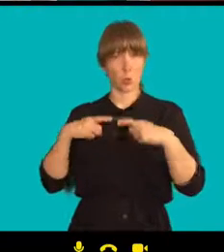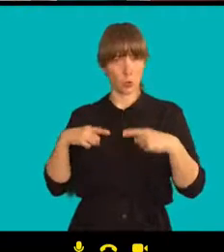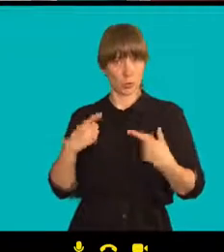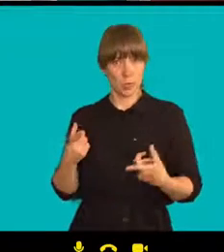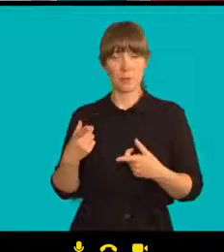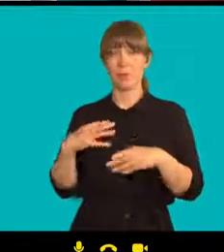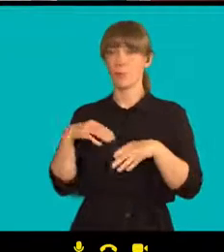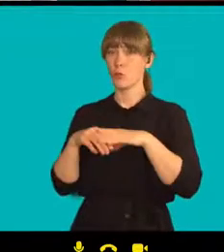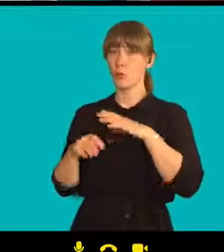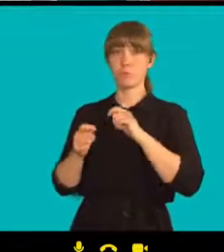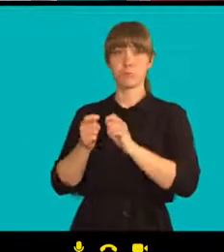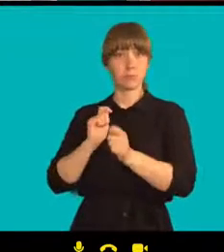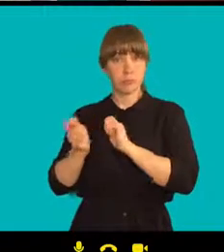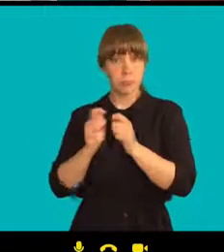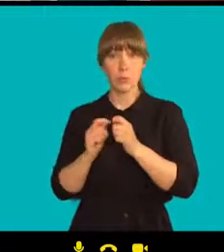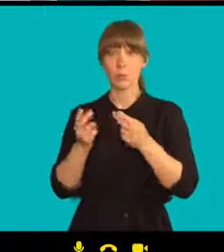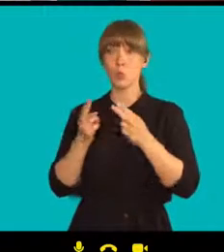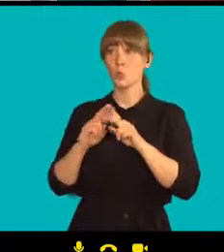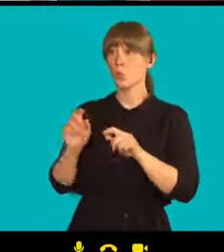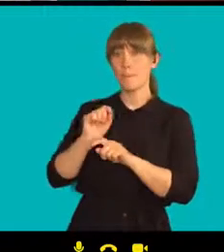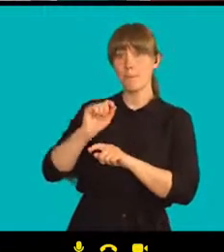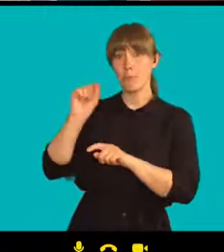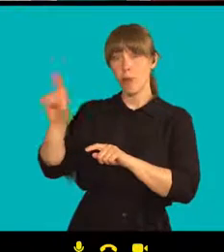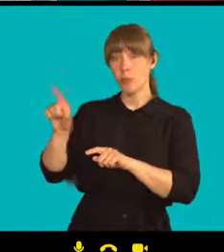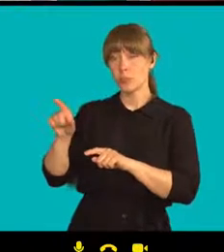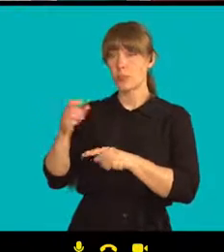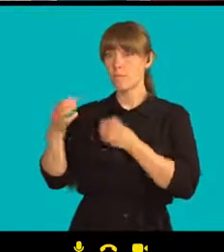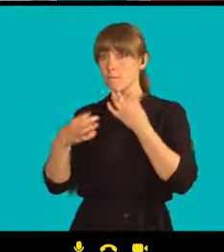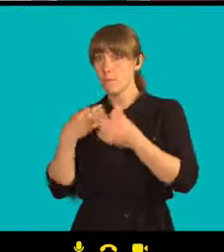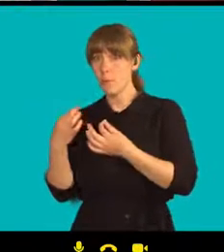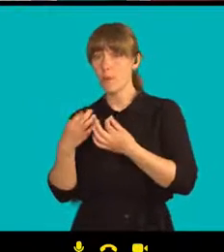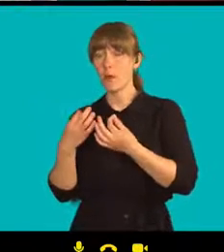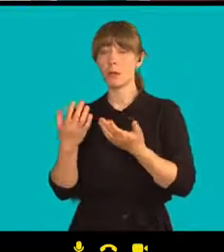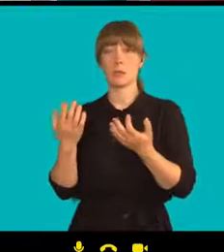Můžeme dát našim sousedům vědět, co se u nás právě děje.